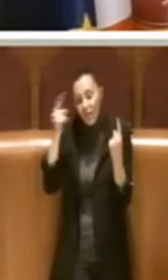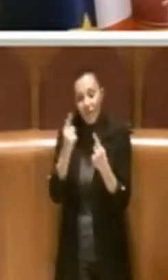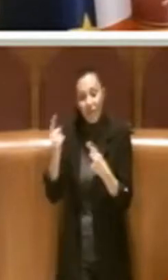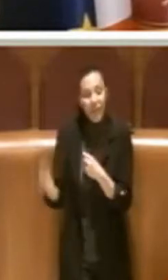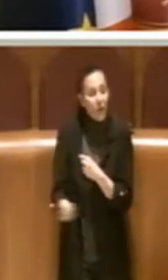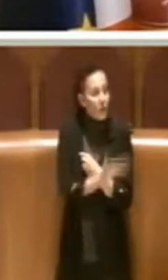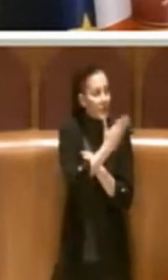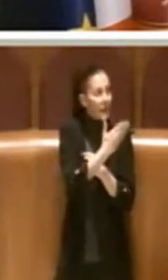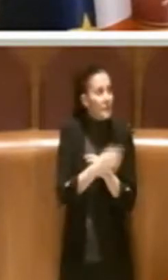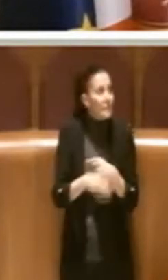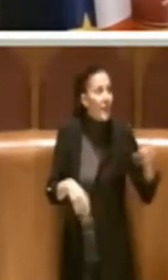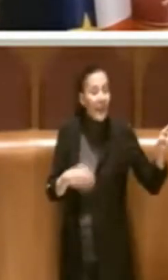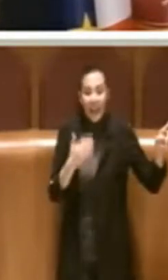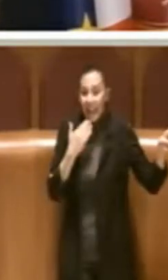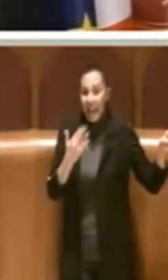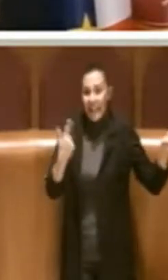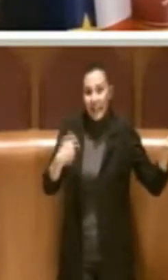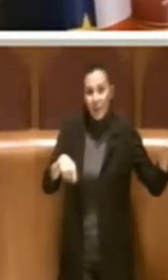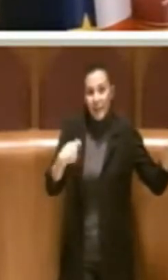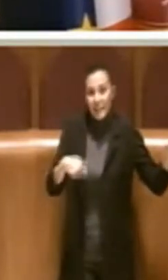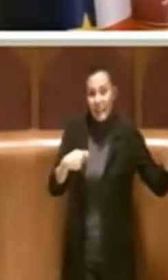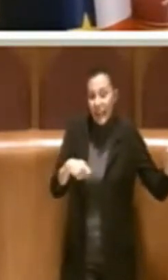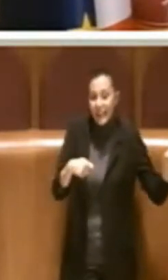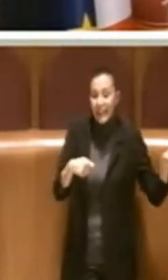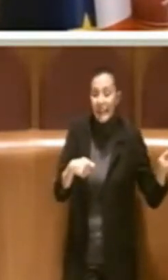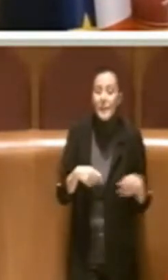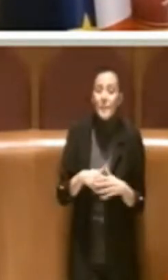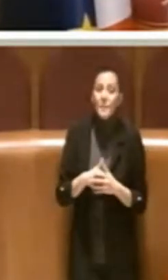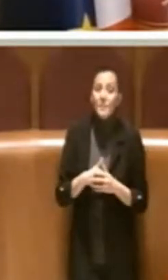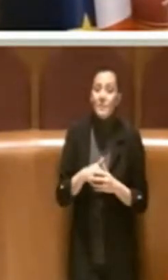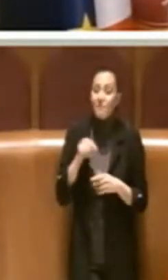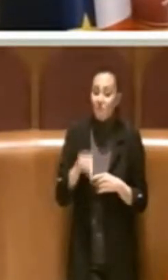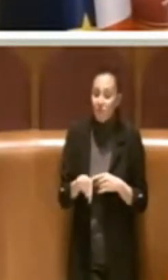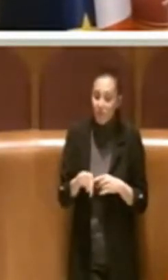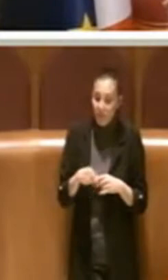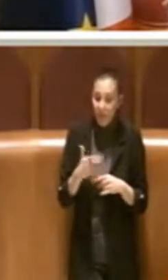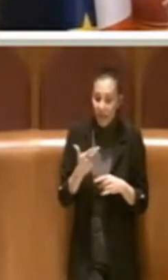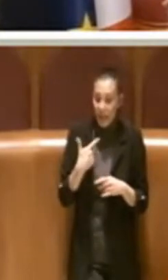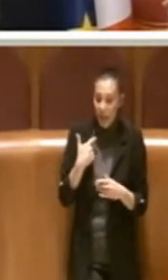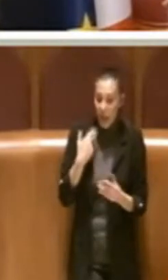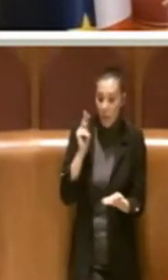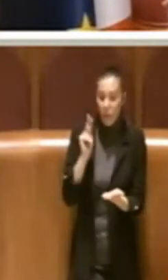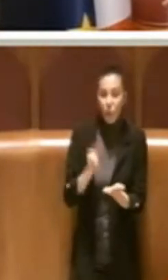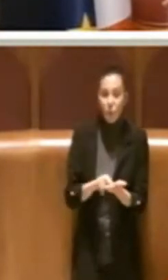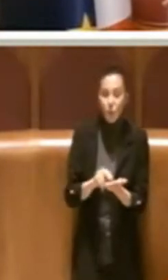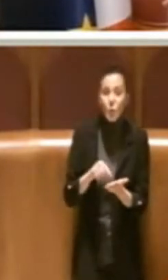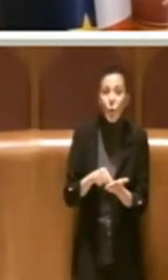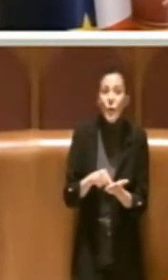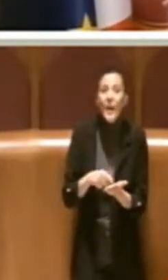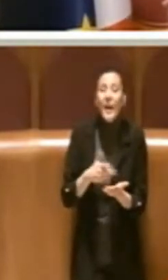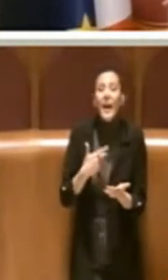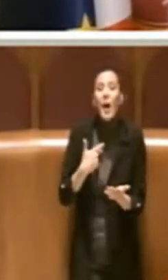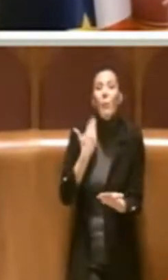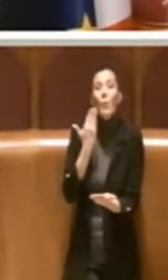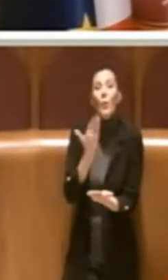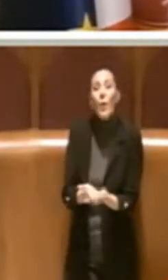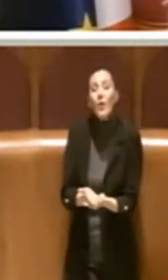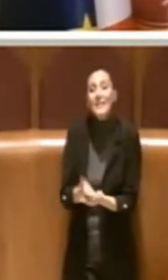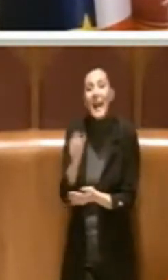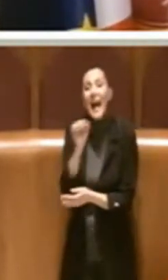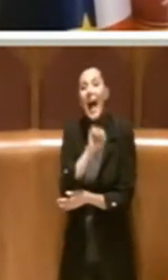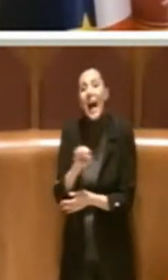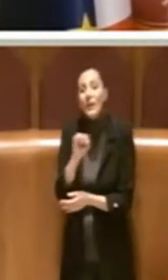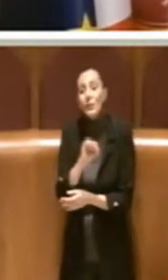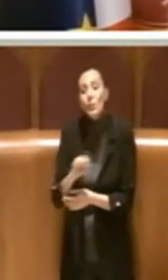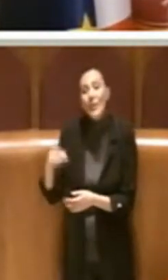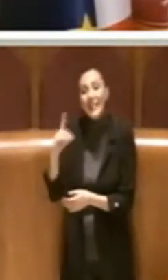Grazie Presidente. Questa è una mozione che è stata proposta dai consiglieri Ardu e Diario